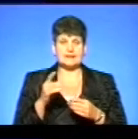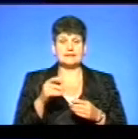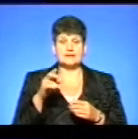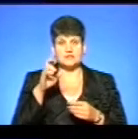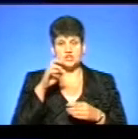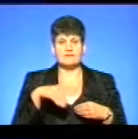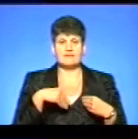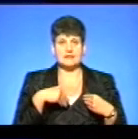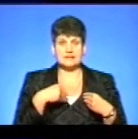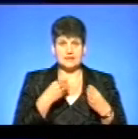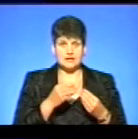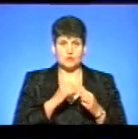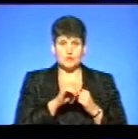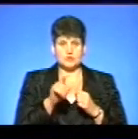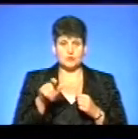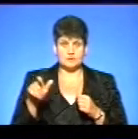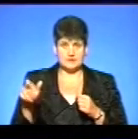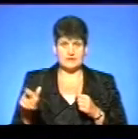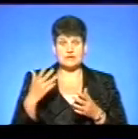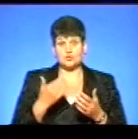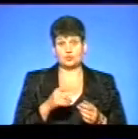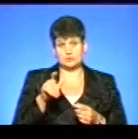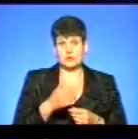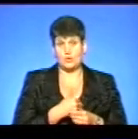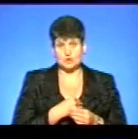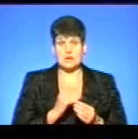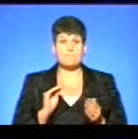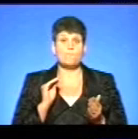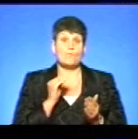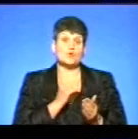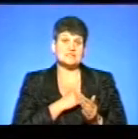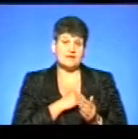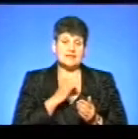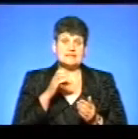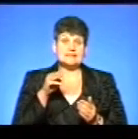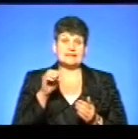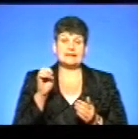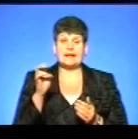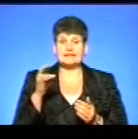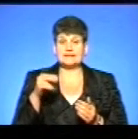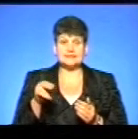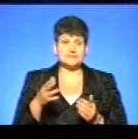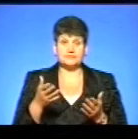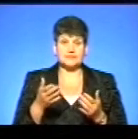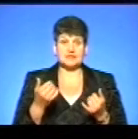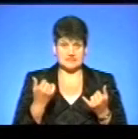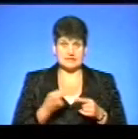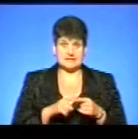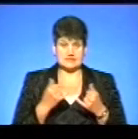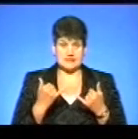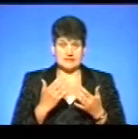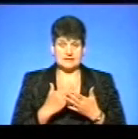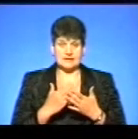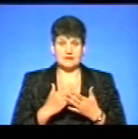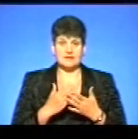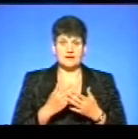пацієнта з гострим інфарктом міокарда. Якщо пацієнт хоче поставити собі якийсь такий стенд, на звичайну... Це вже зараз є, на даному? звичайно,